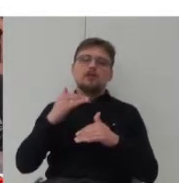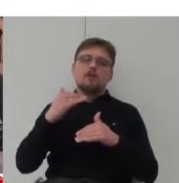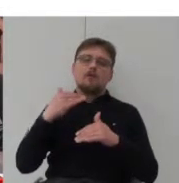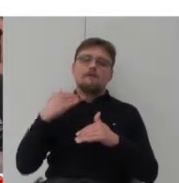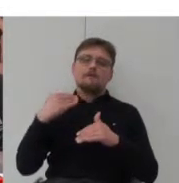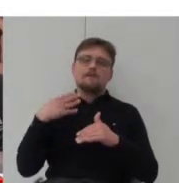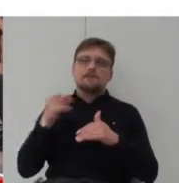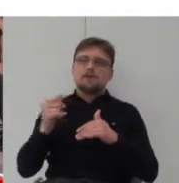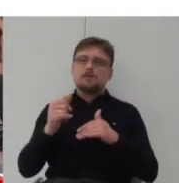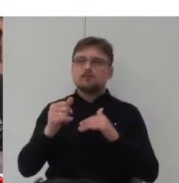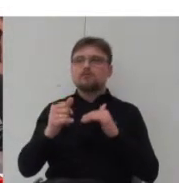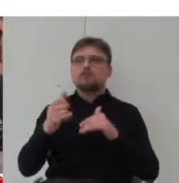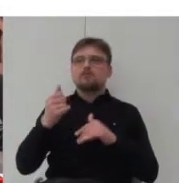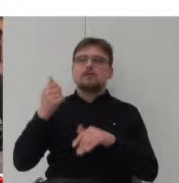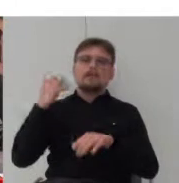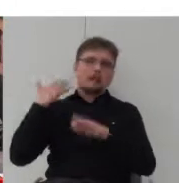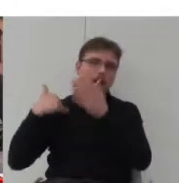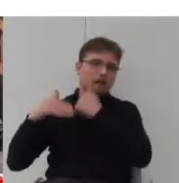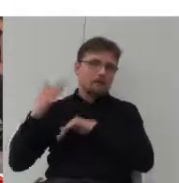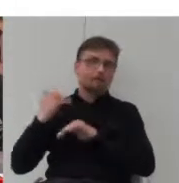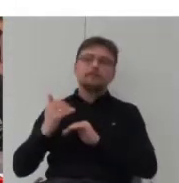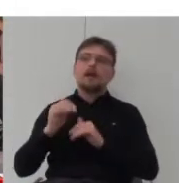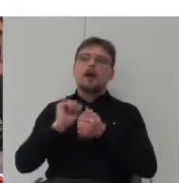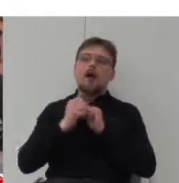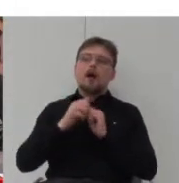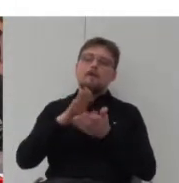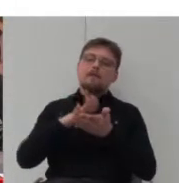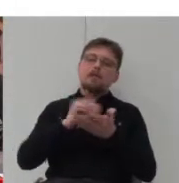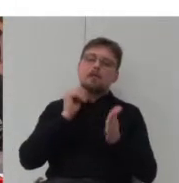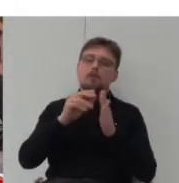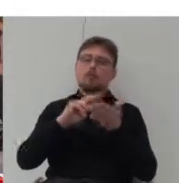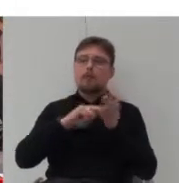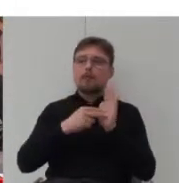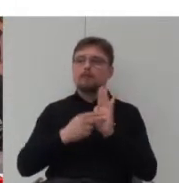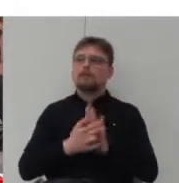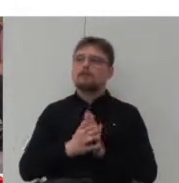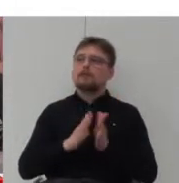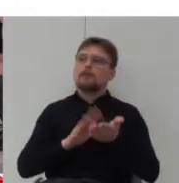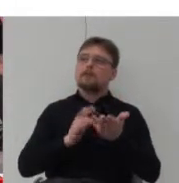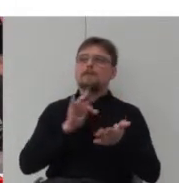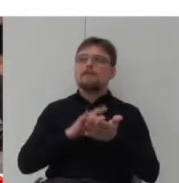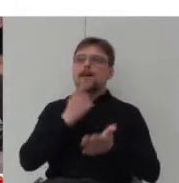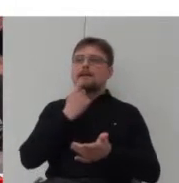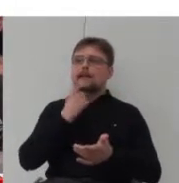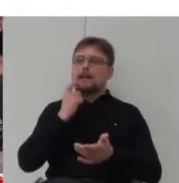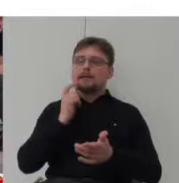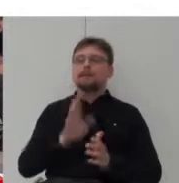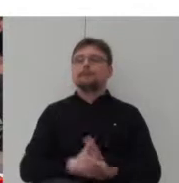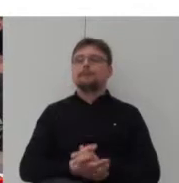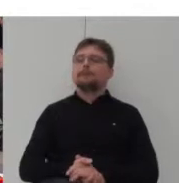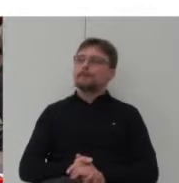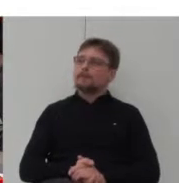rekompensowane przez lokalną tradycję lub według planu, tak jak w jednej z dzielnicy Helsinek. Niestety w Polsce